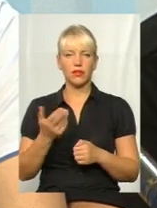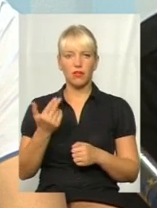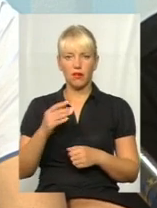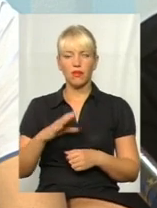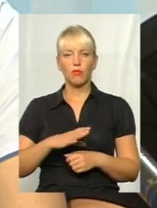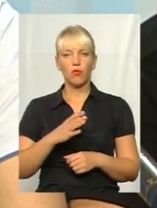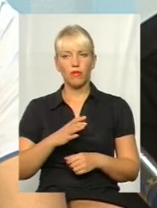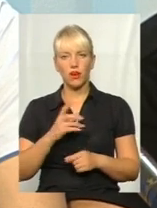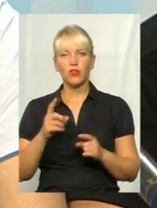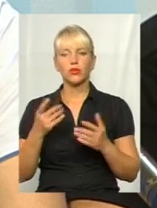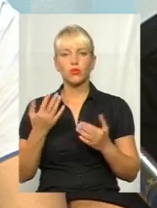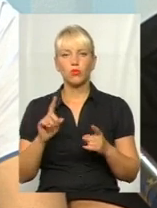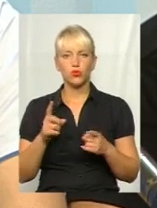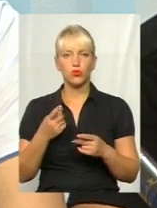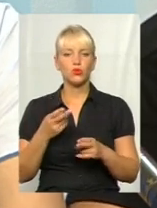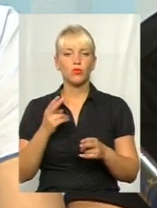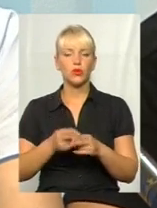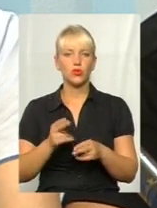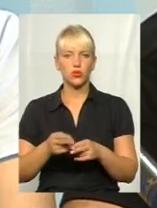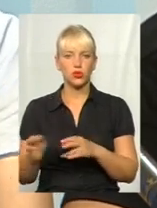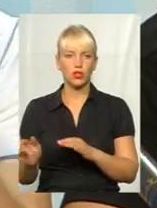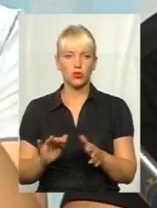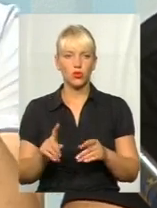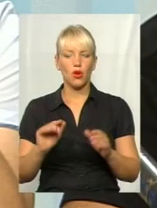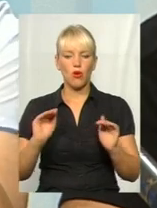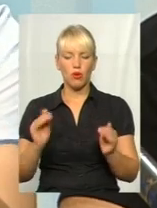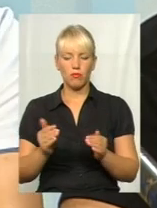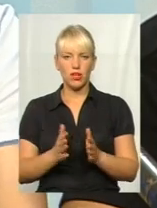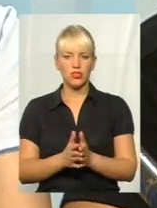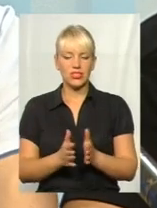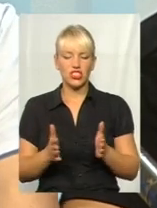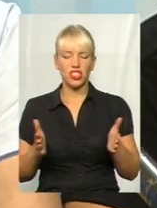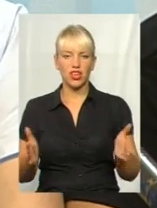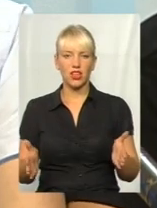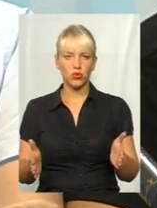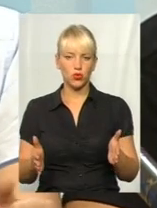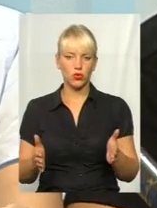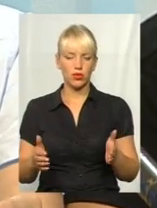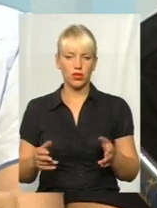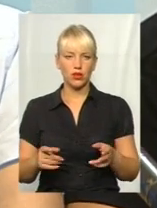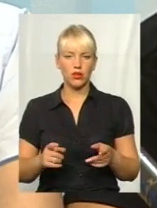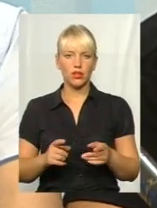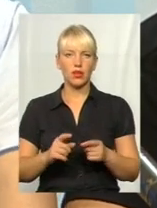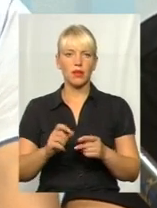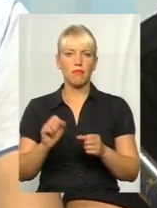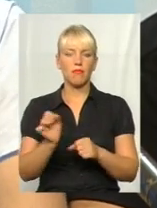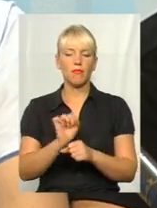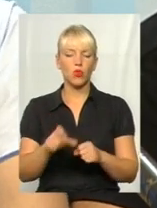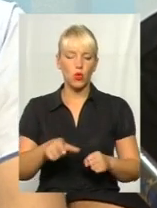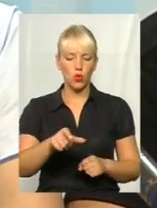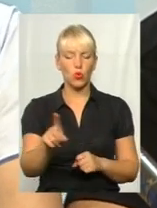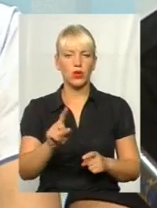вони перешкоджають інколи руху, обмежують ширину проїзної частини, що, скажімо, створює